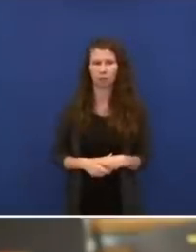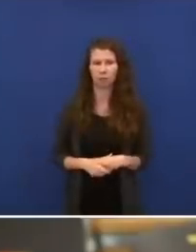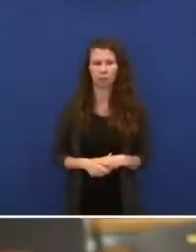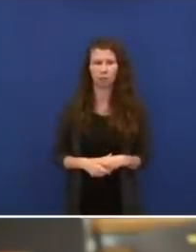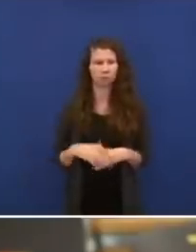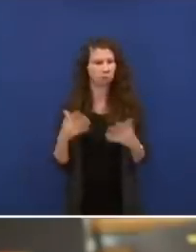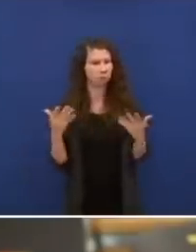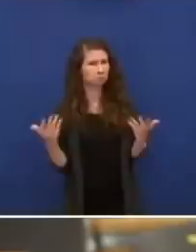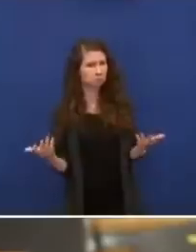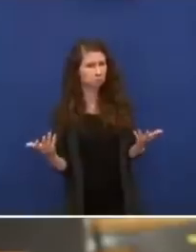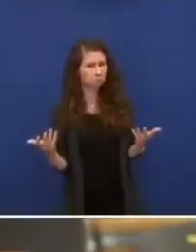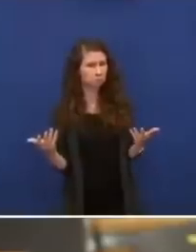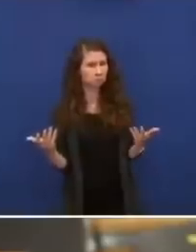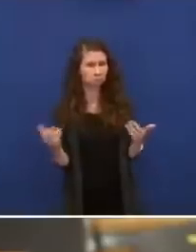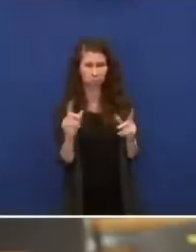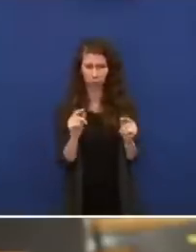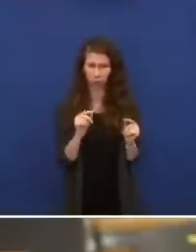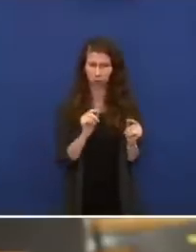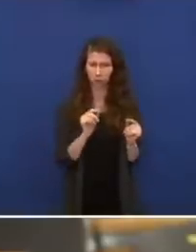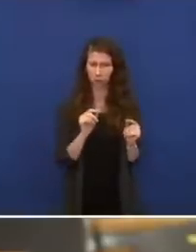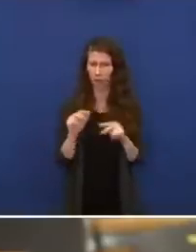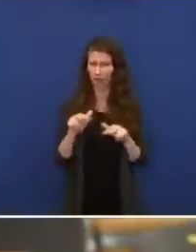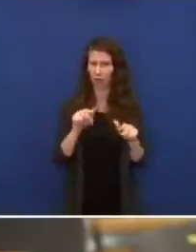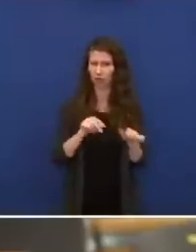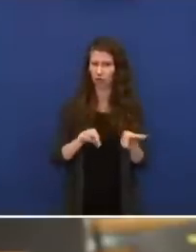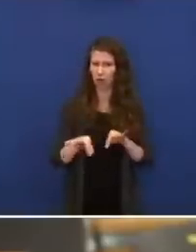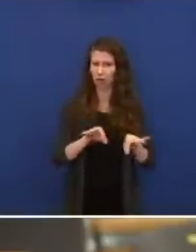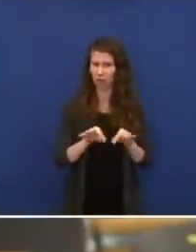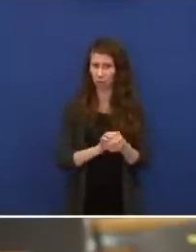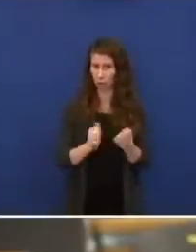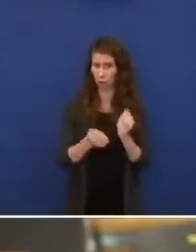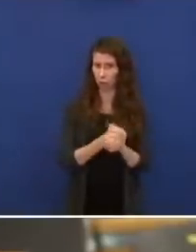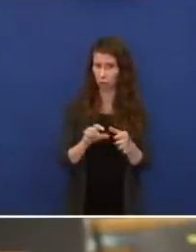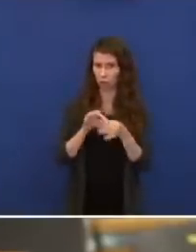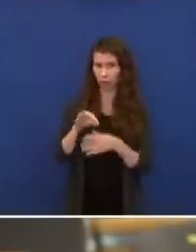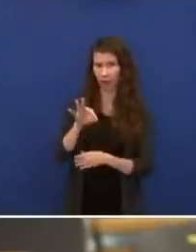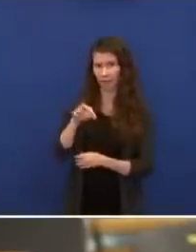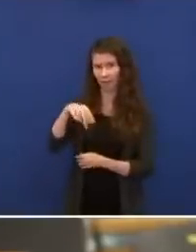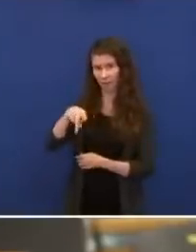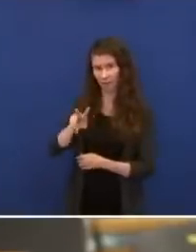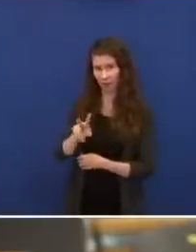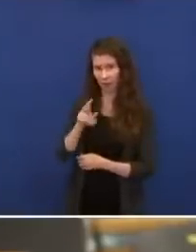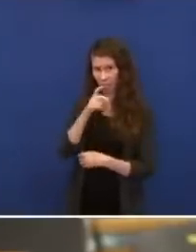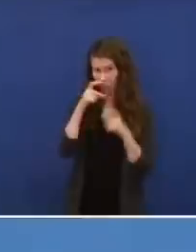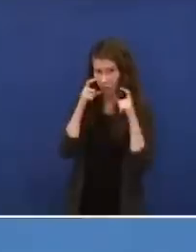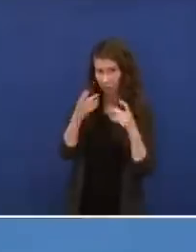irgendeine Veränderung bei der Strategie der Regierung im Hinblick auf FFP2-Masken?